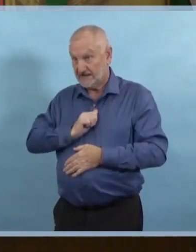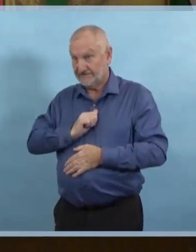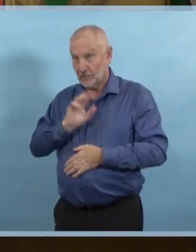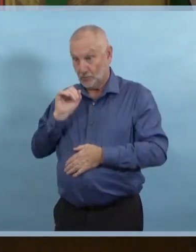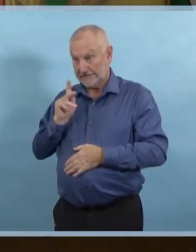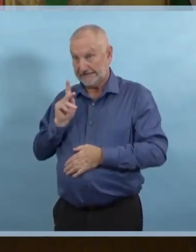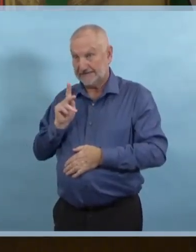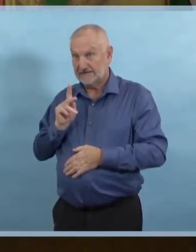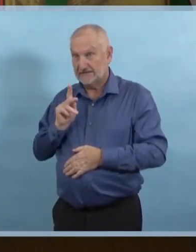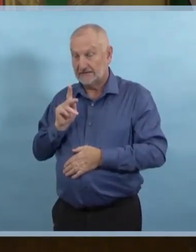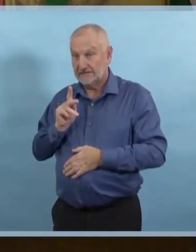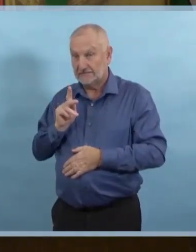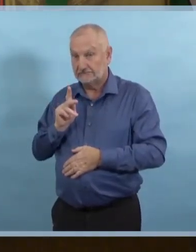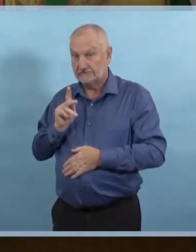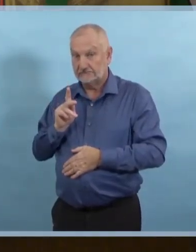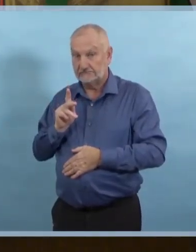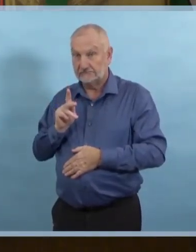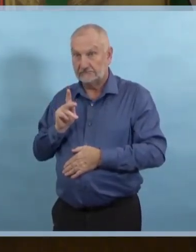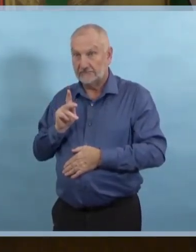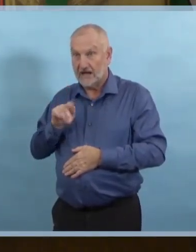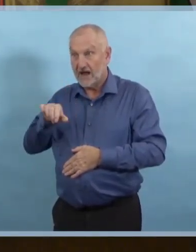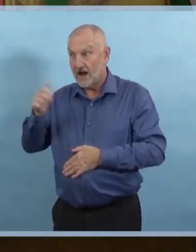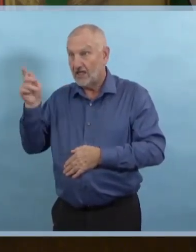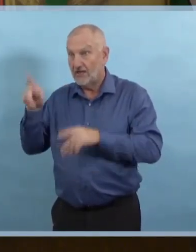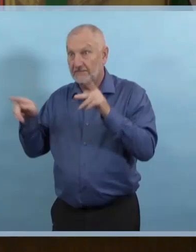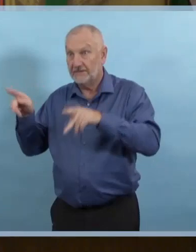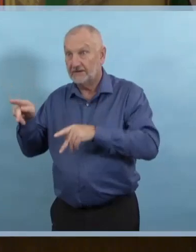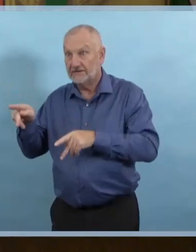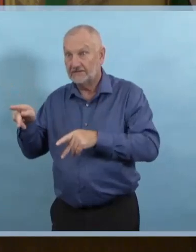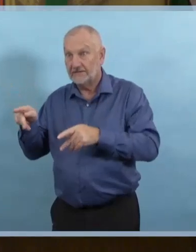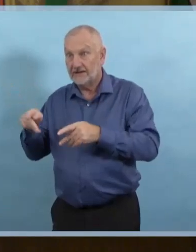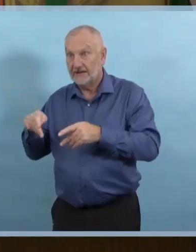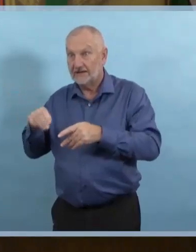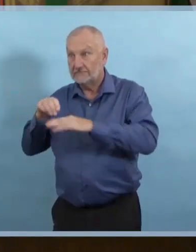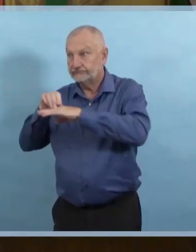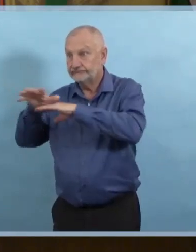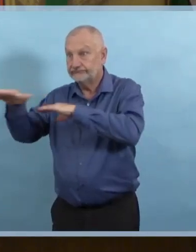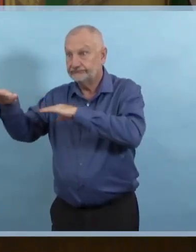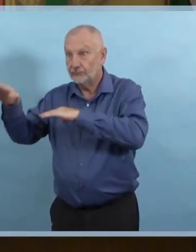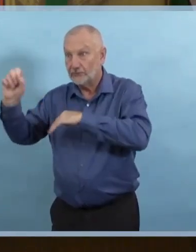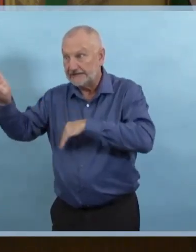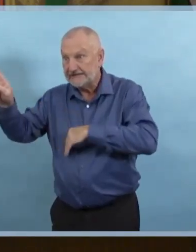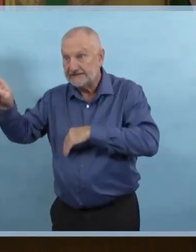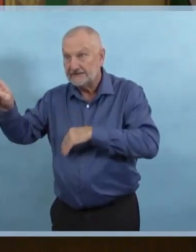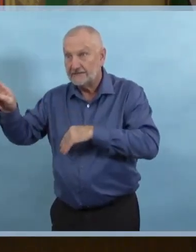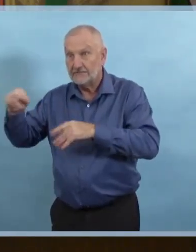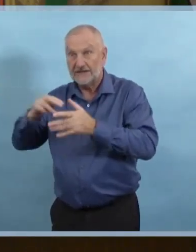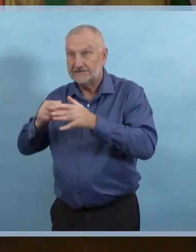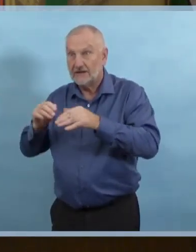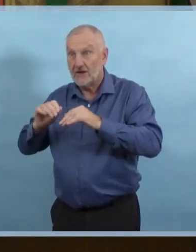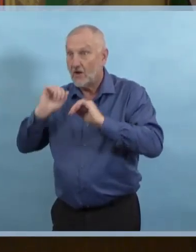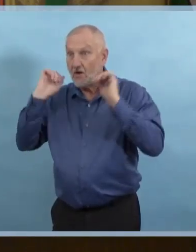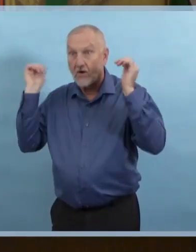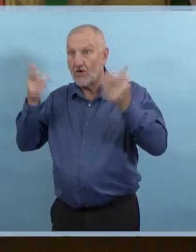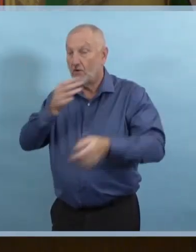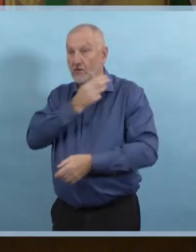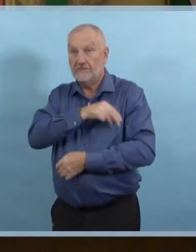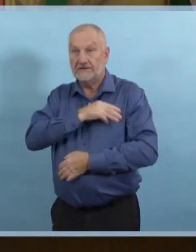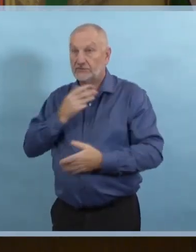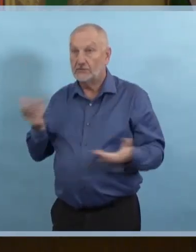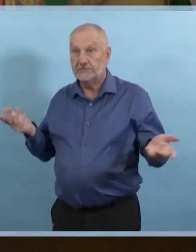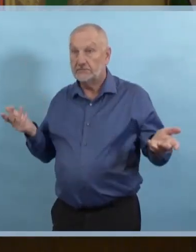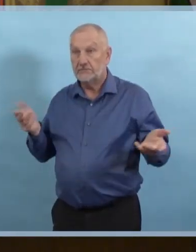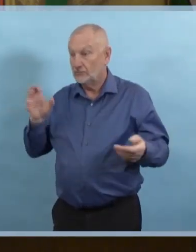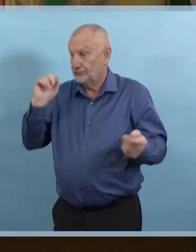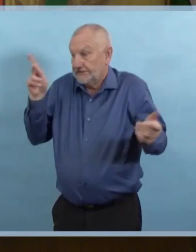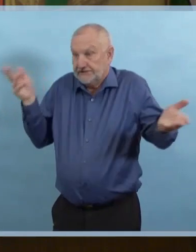à risque, vous mettez en fait tous les Manitobains à risque. Parce que nous voyons ces cas où des gens ont plus de 50 contacts et nous savons